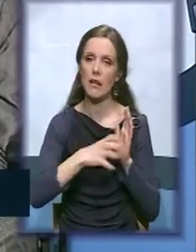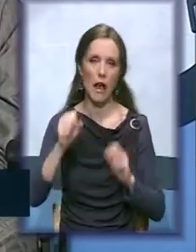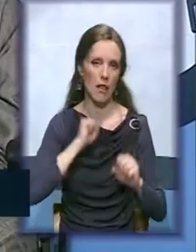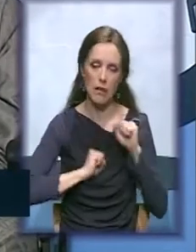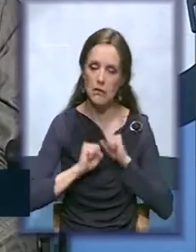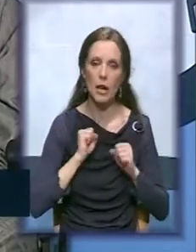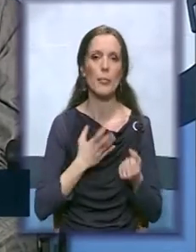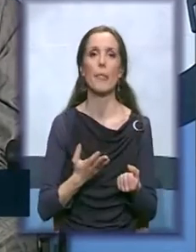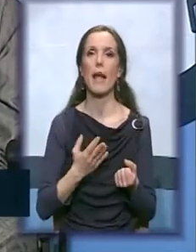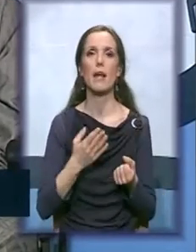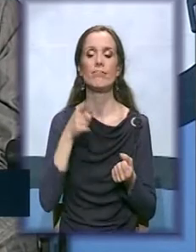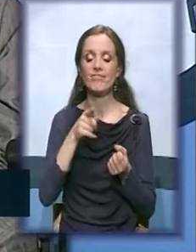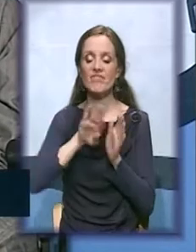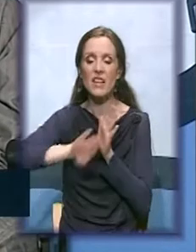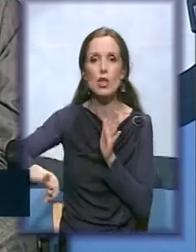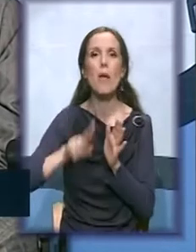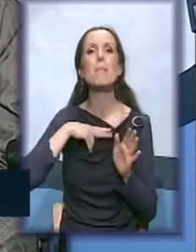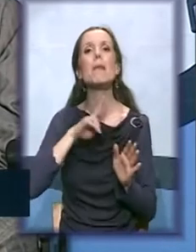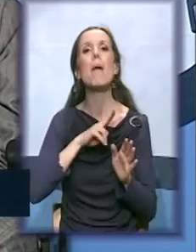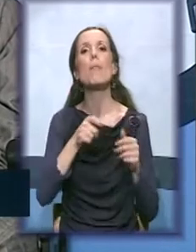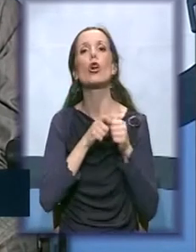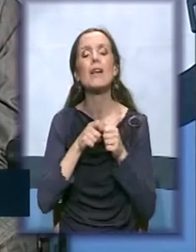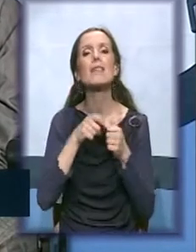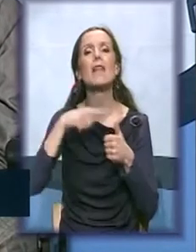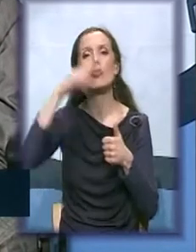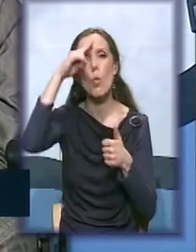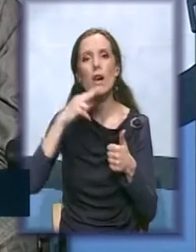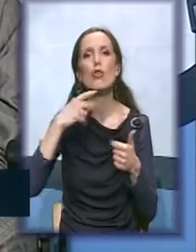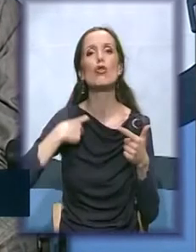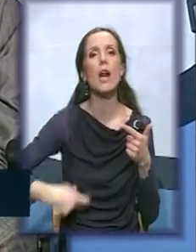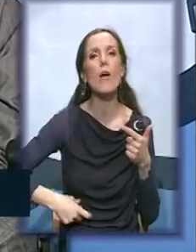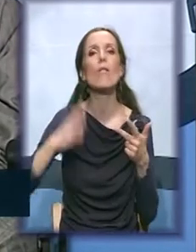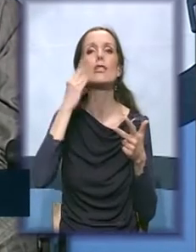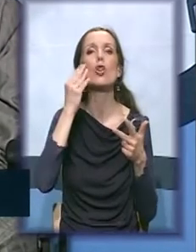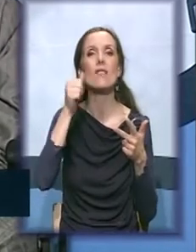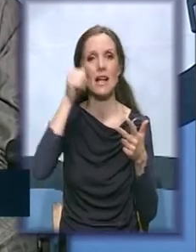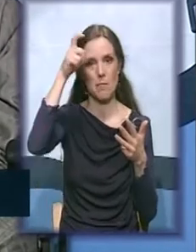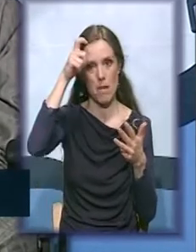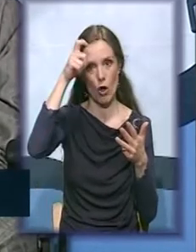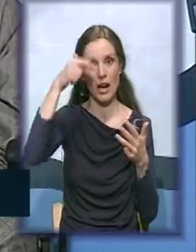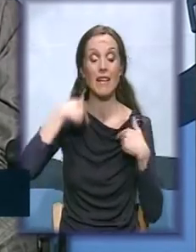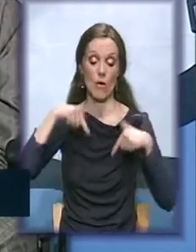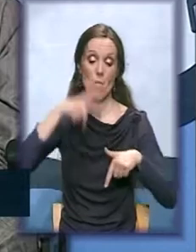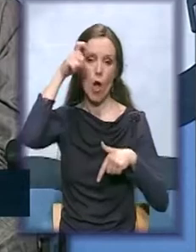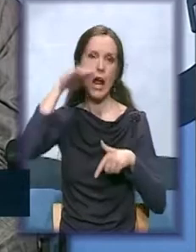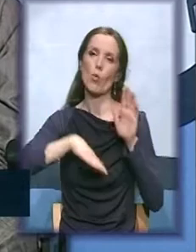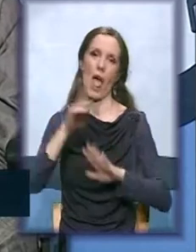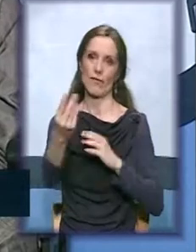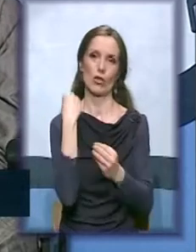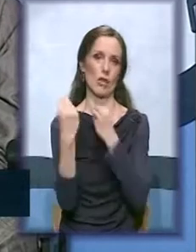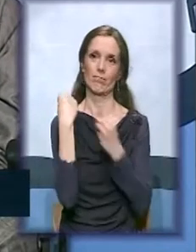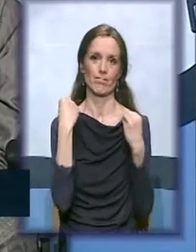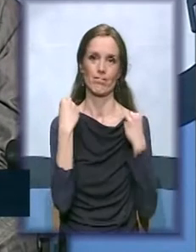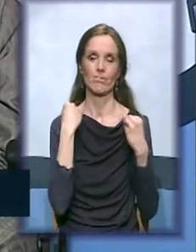organizaciju Nišu, Kragovicu, Novom Sadu i Beogradu. Mi imamo, doduše, najviše broj podljeva u Beogradu.